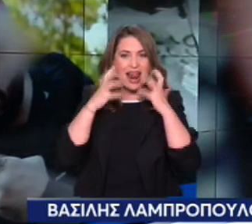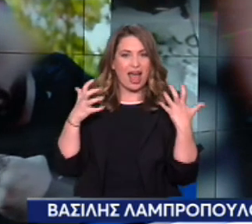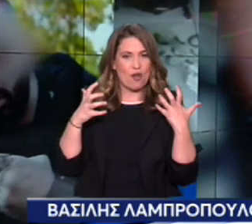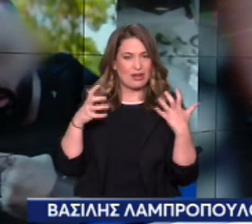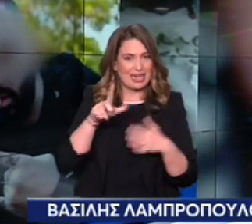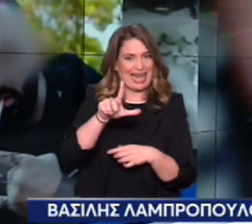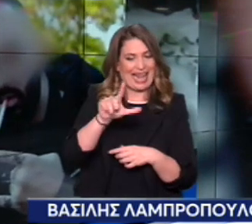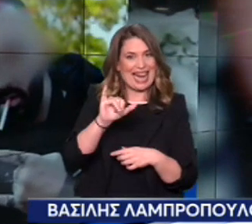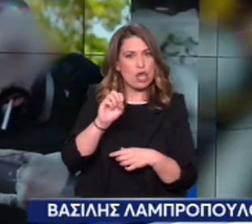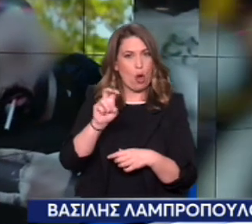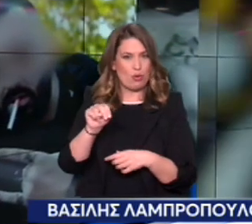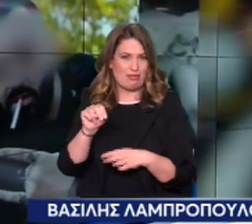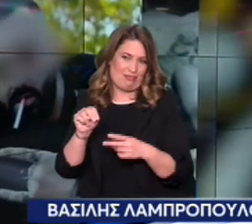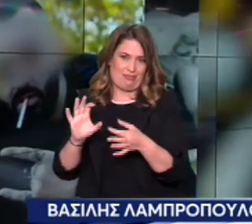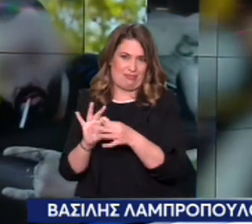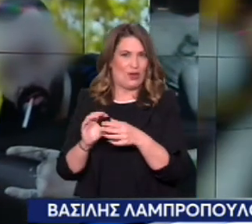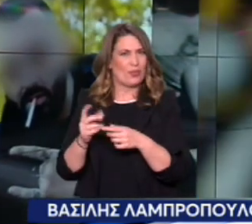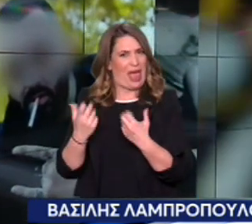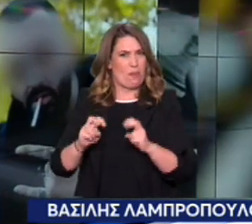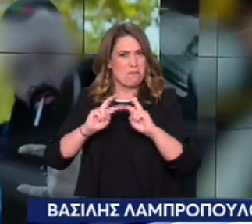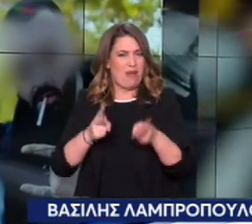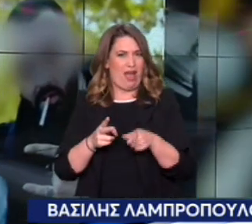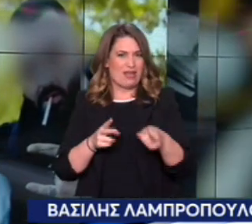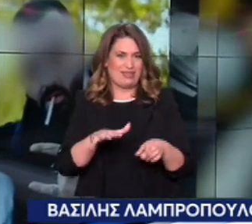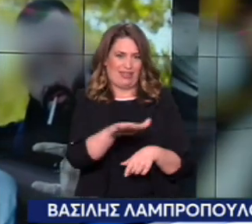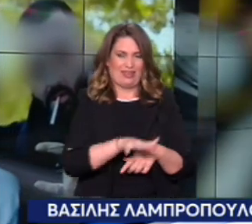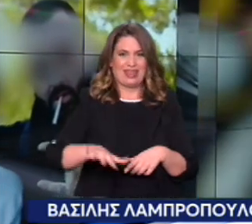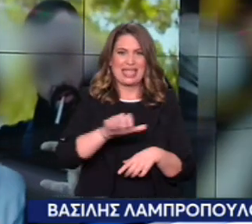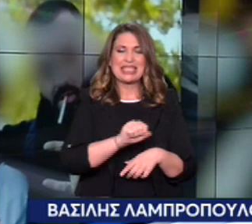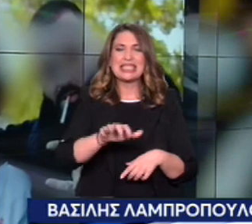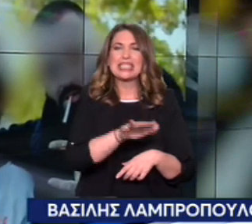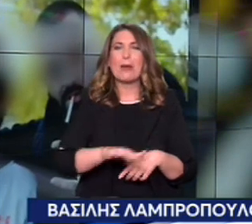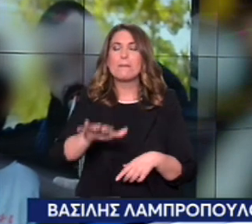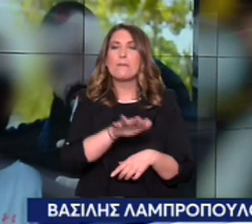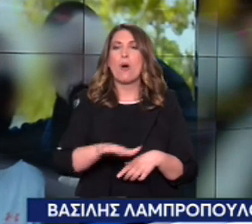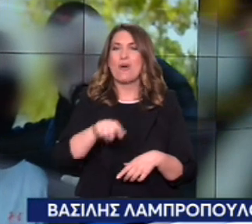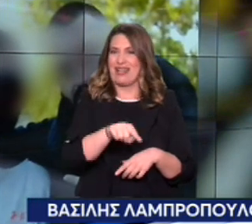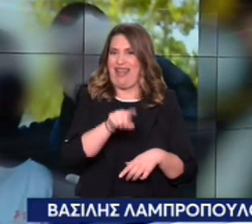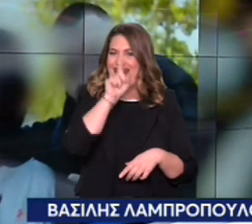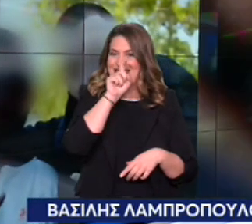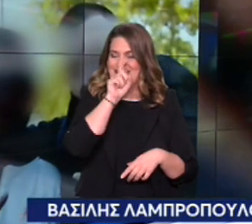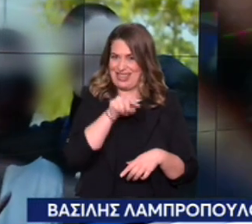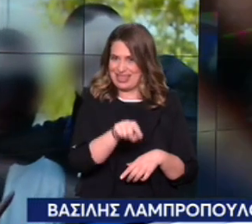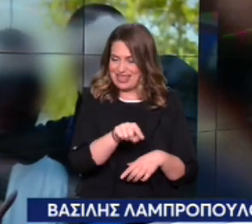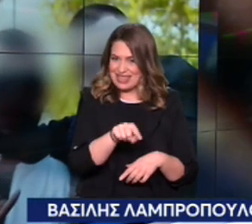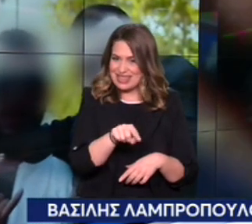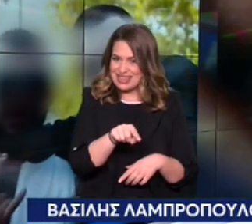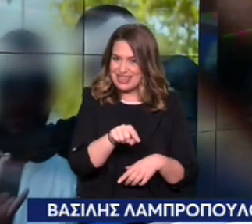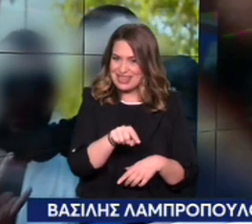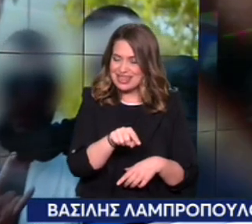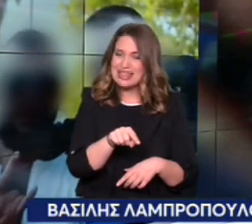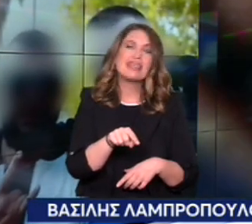από αυτόν τον εκτερινό κέντρο στα Σεπόλια, βρισκόταν εκεί προσκεκλημένη από οι